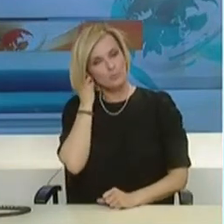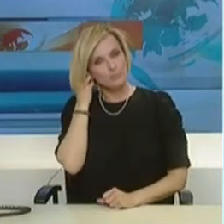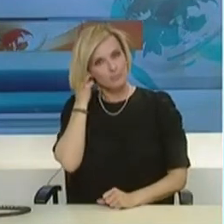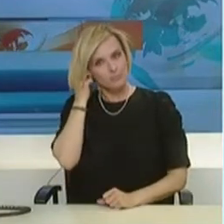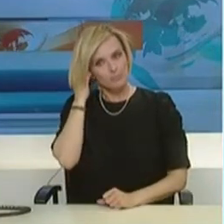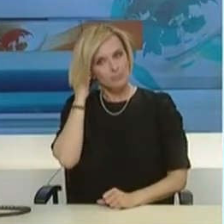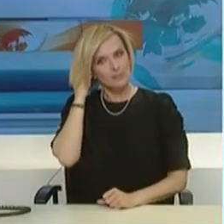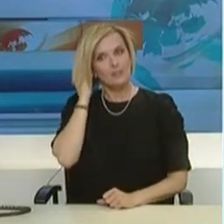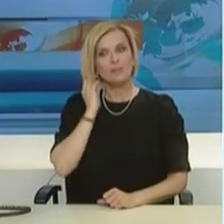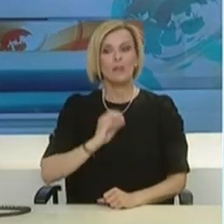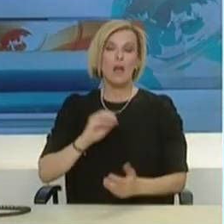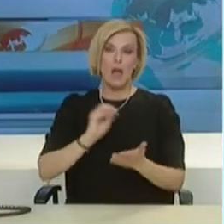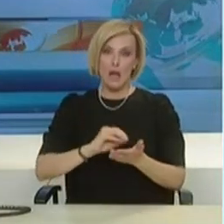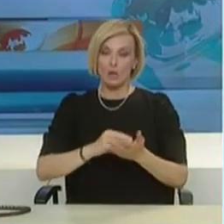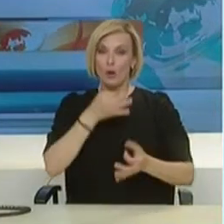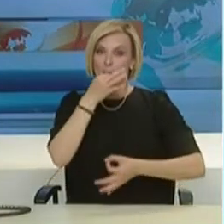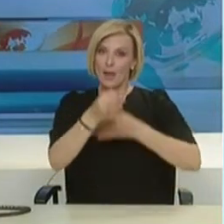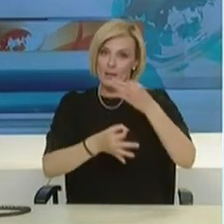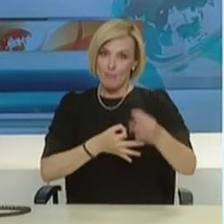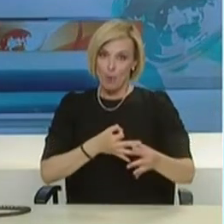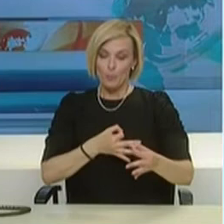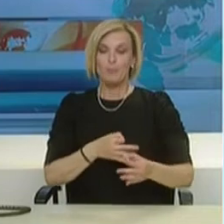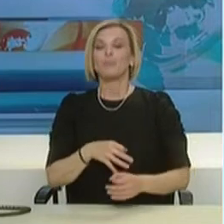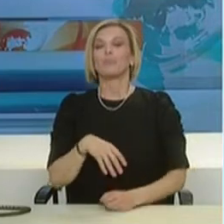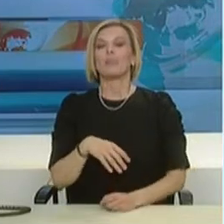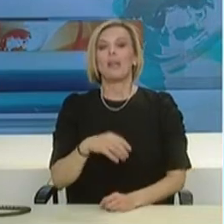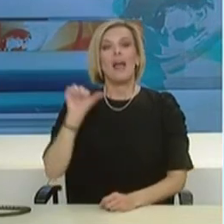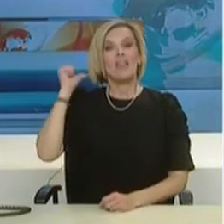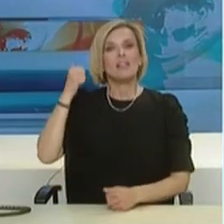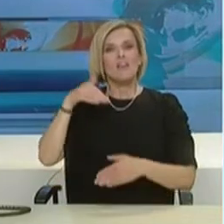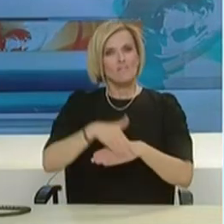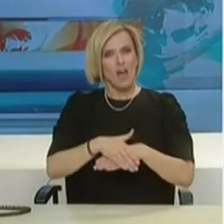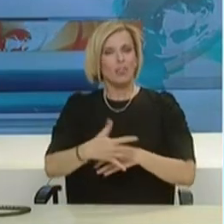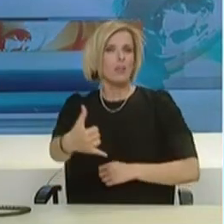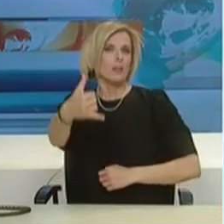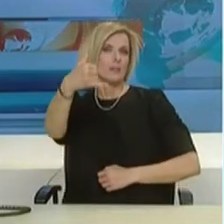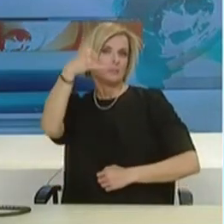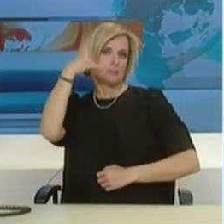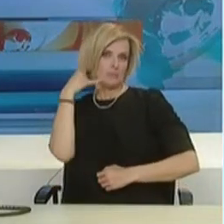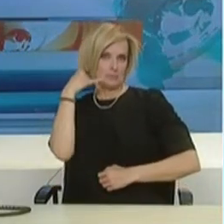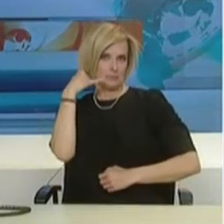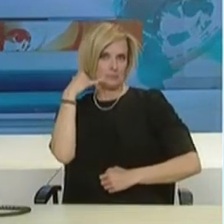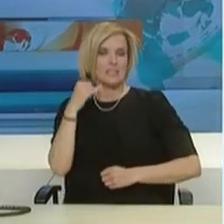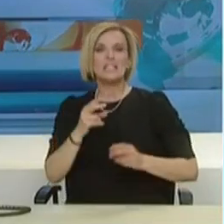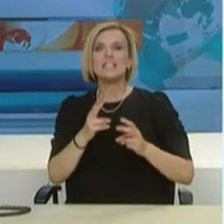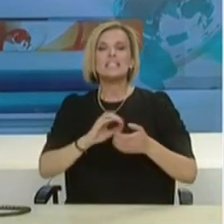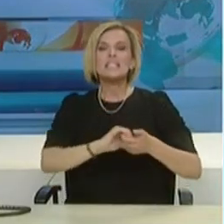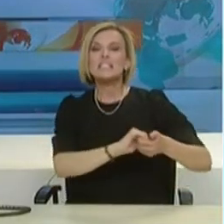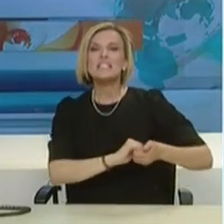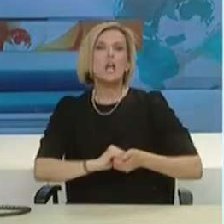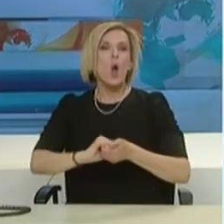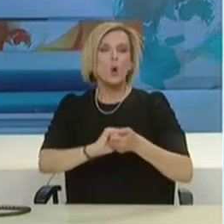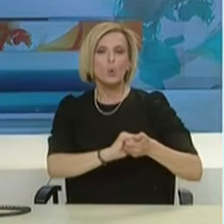Εδώ θα πρέπει να τονίσω, μετά από μια αγωνιώδη έκκληση που έλαβα χθες το βράδυ από συλλόγους ασθενών με